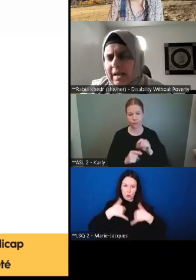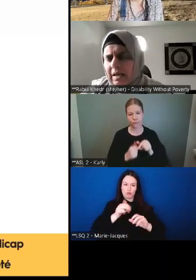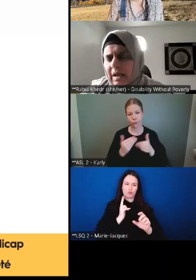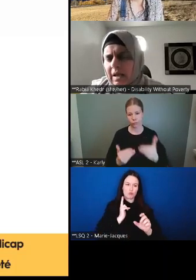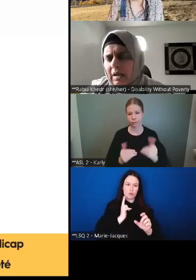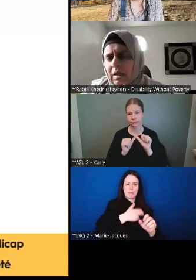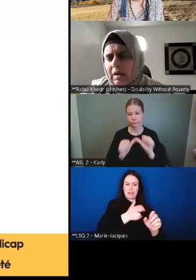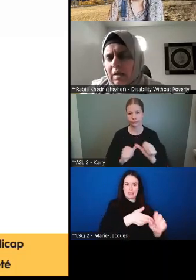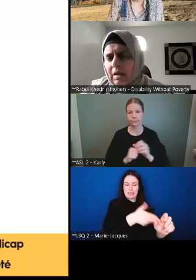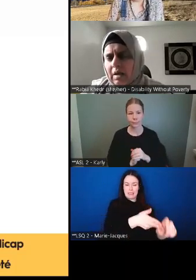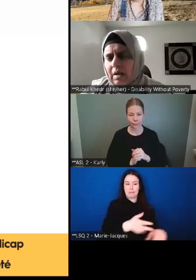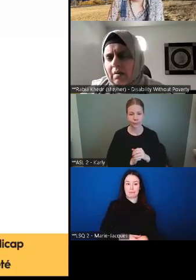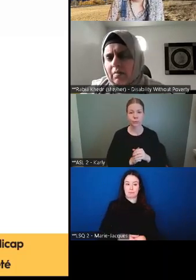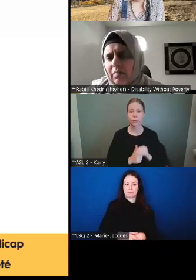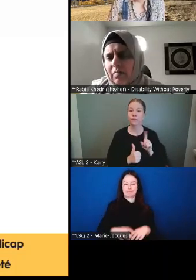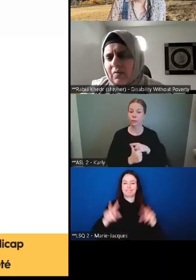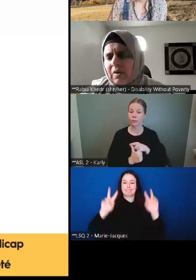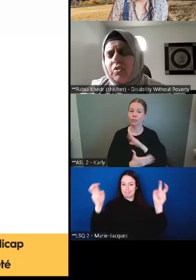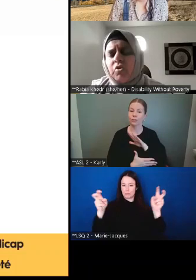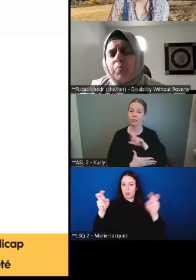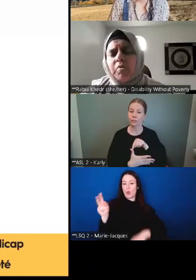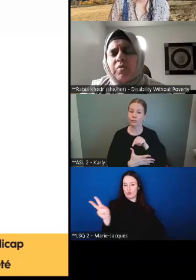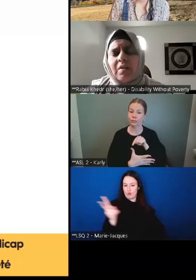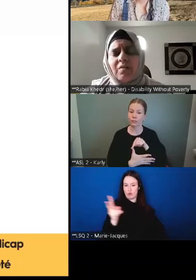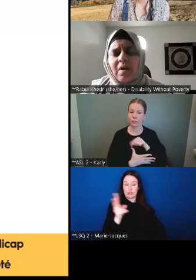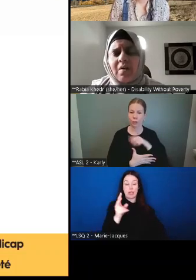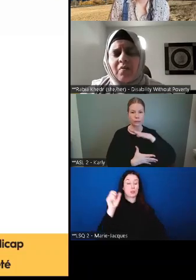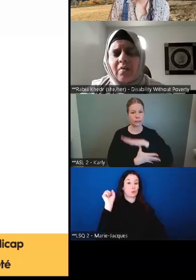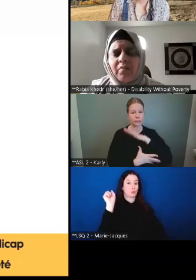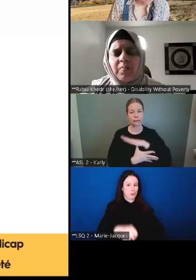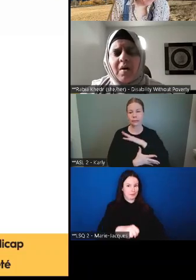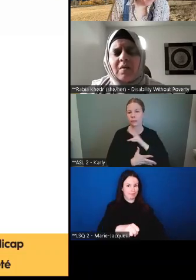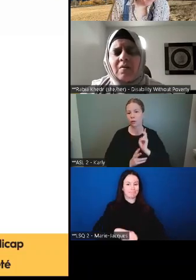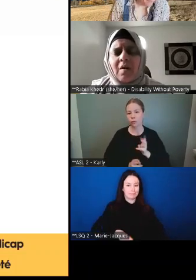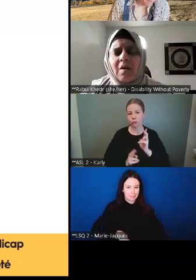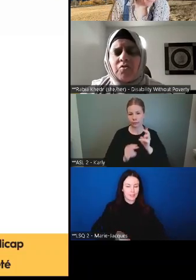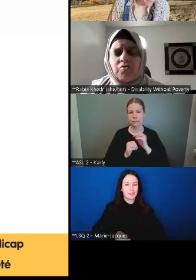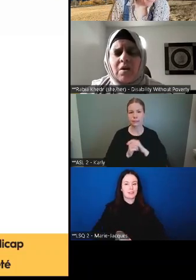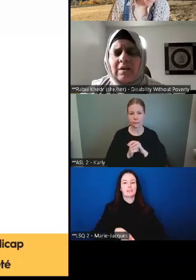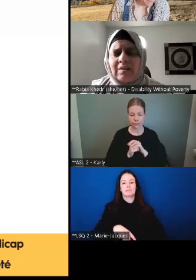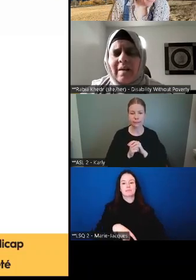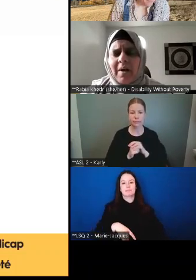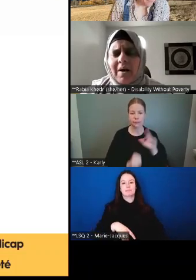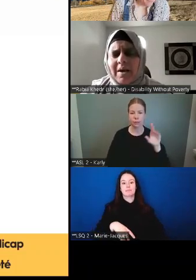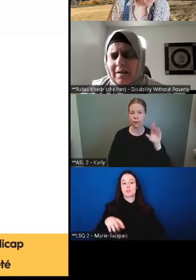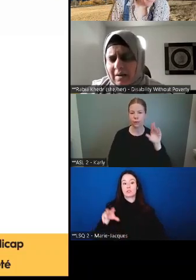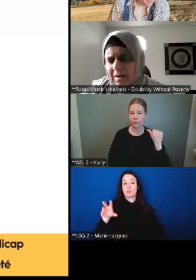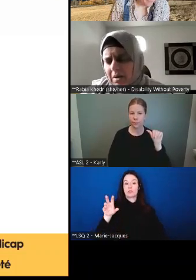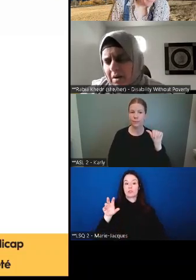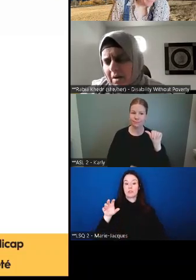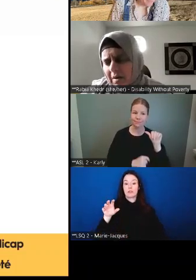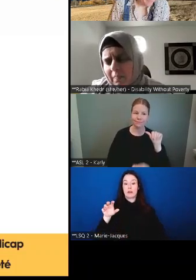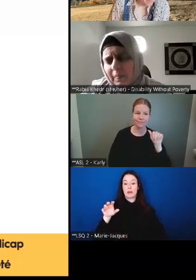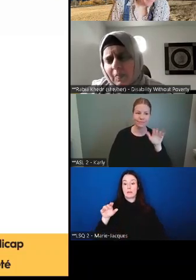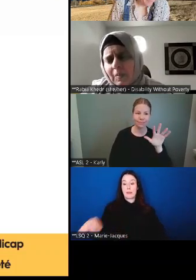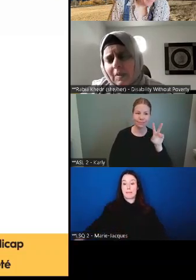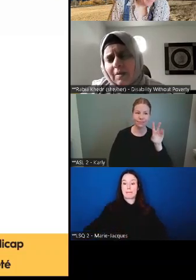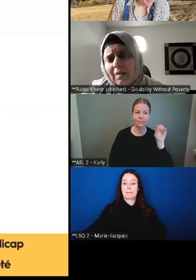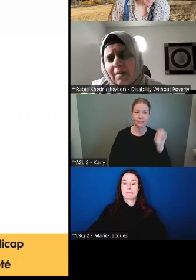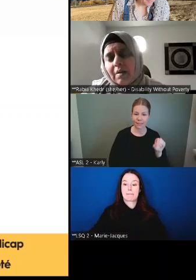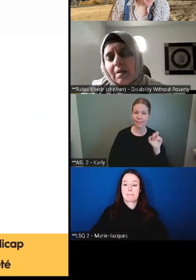si nous regardons l'urgence, absolument. Encore une fois, 62 % des